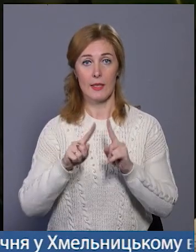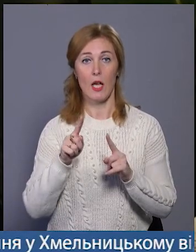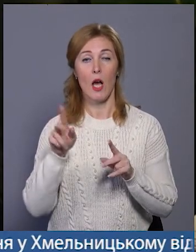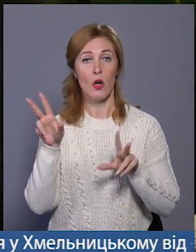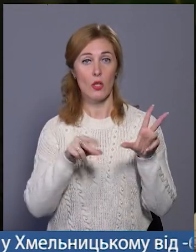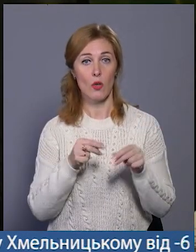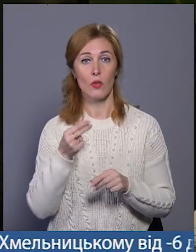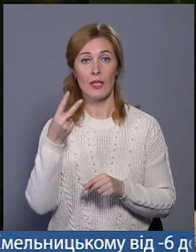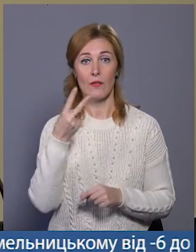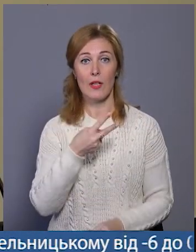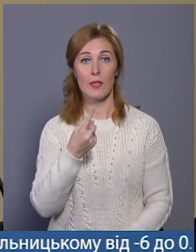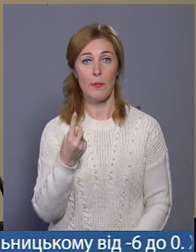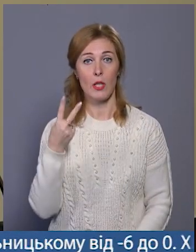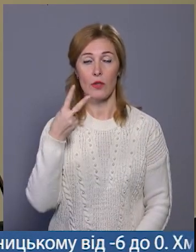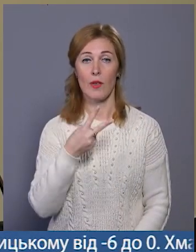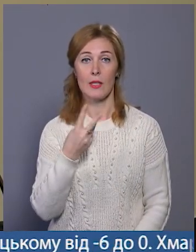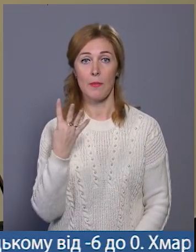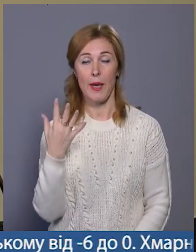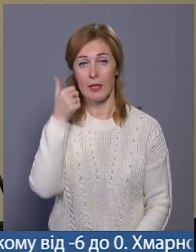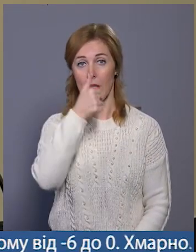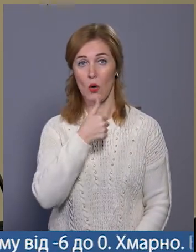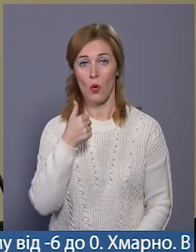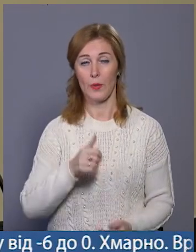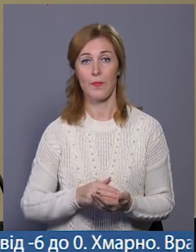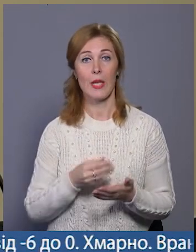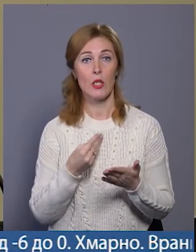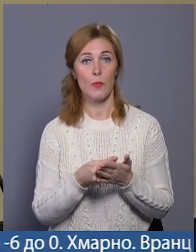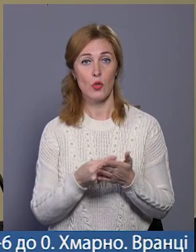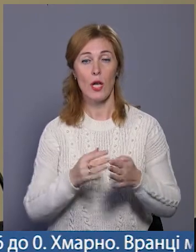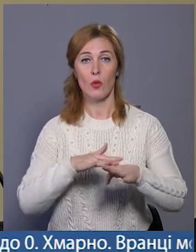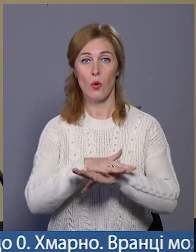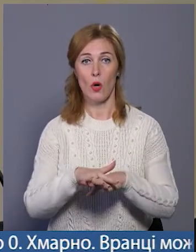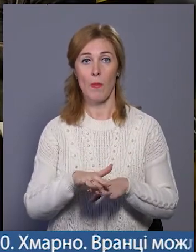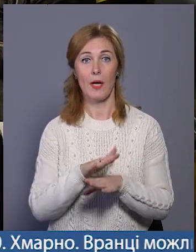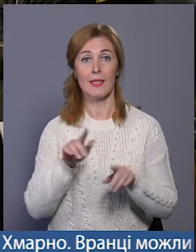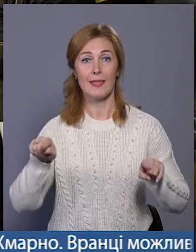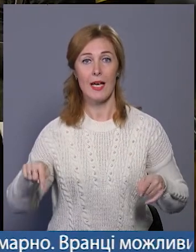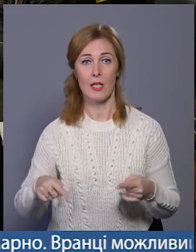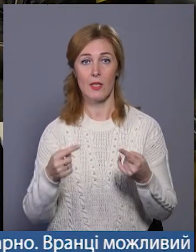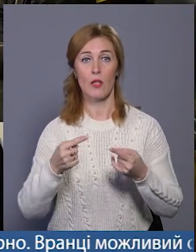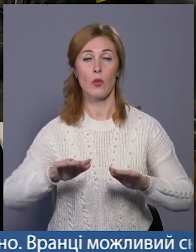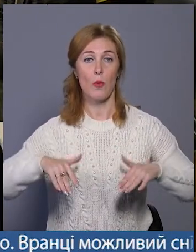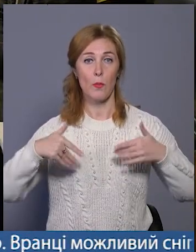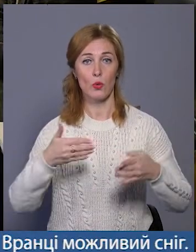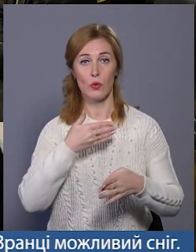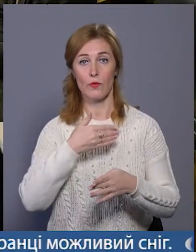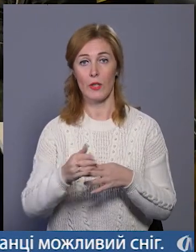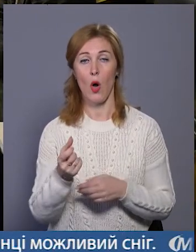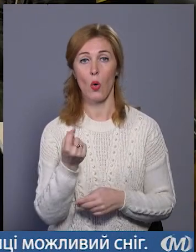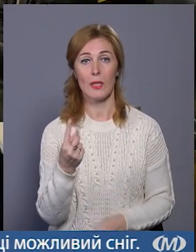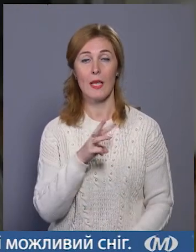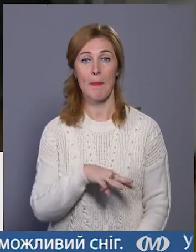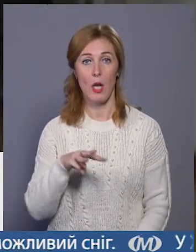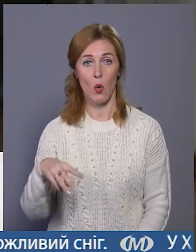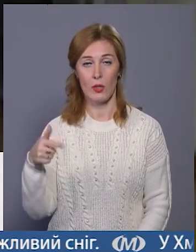вона на 2021-2025 роки. З бюджету громади на її реалізацію пропонують виділити майже 11 мільйонів